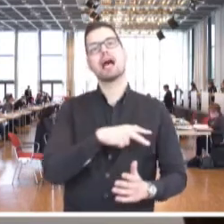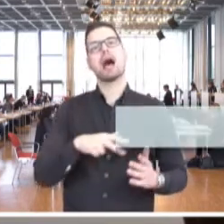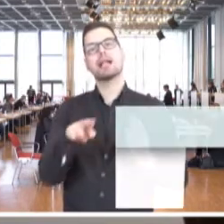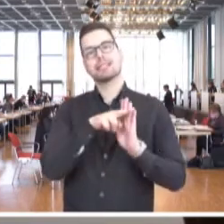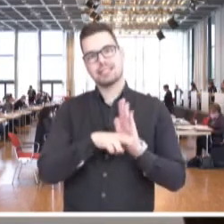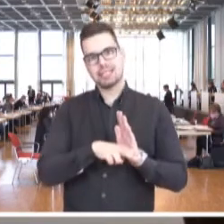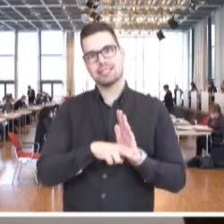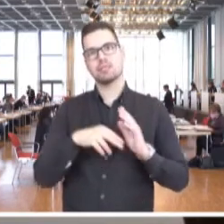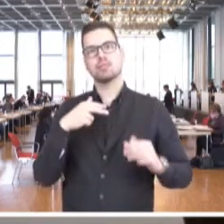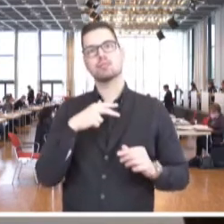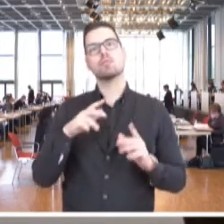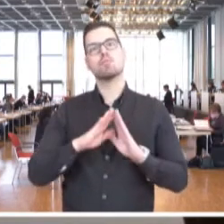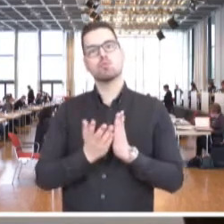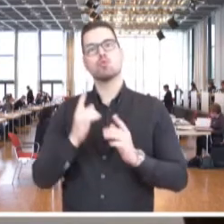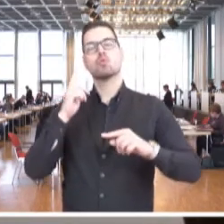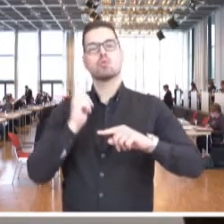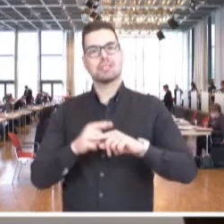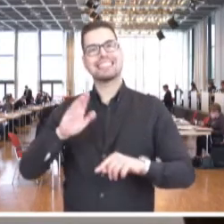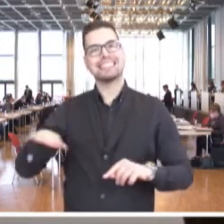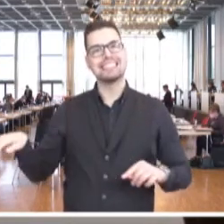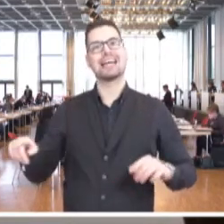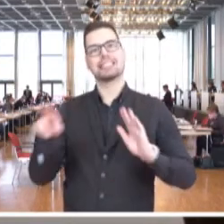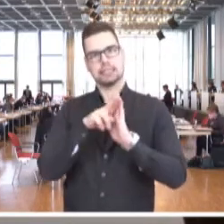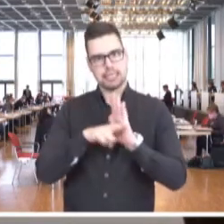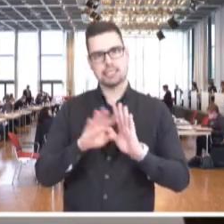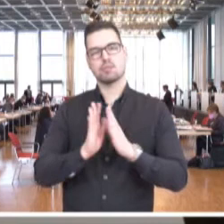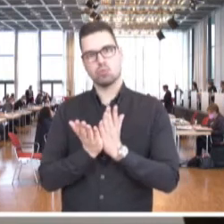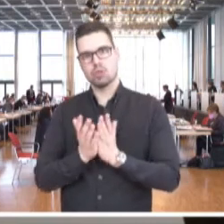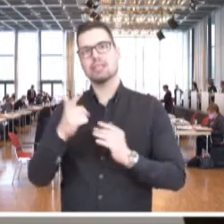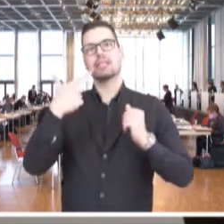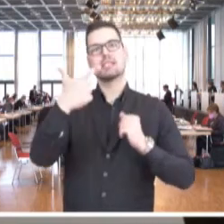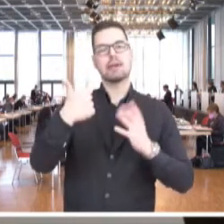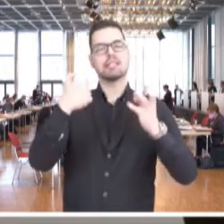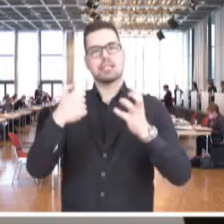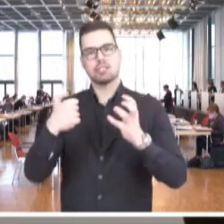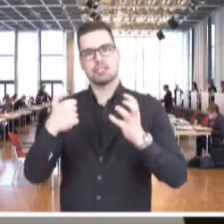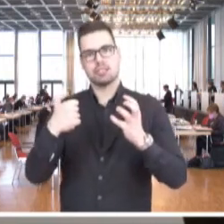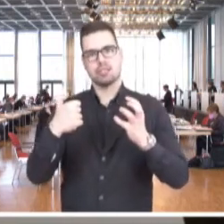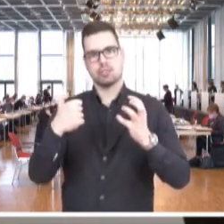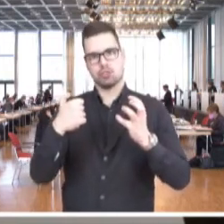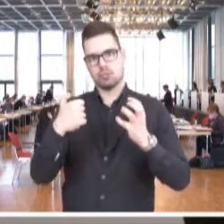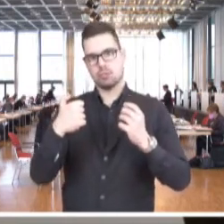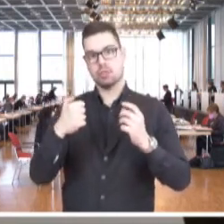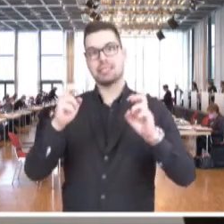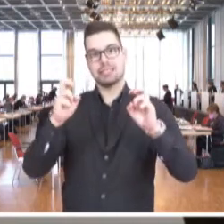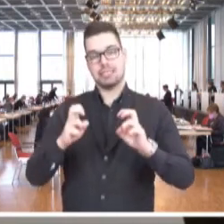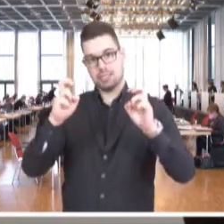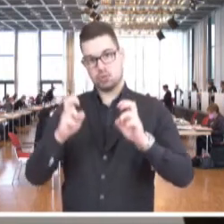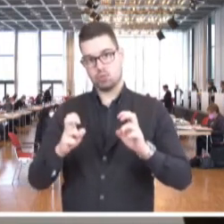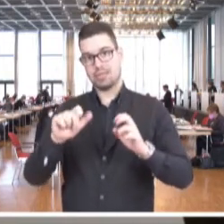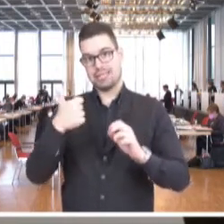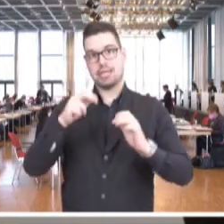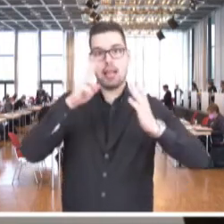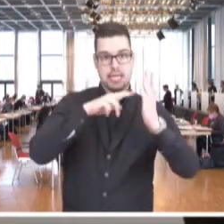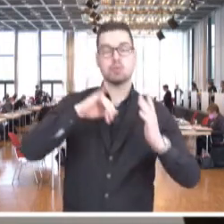Bundeskindergeldgesetzes in seiner 62. Sitzung am 19. Januar 2022 in erster Lesung